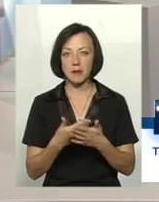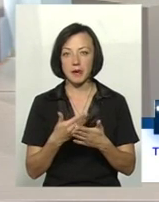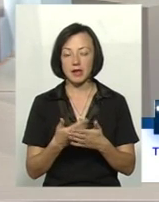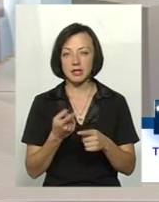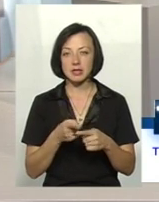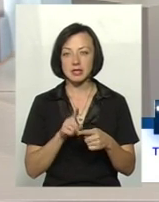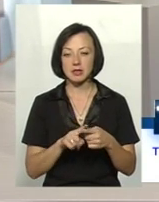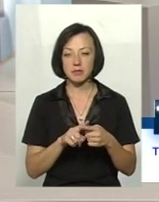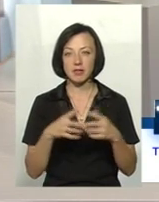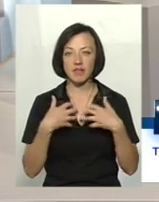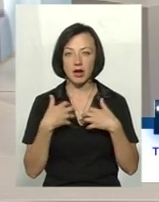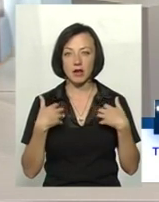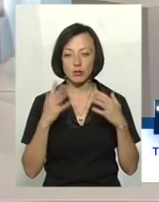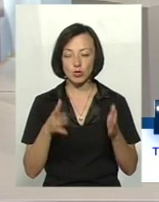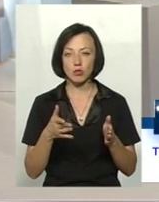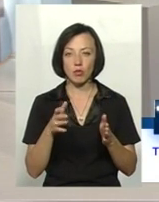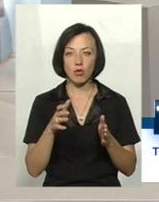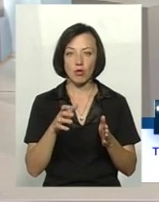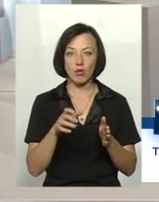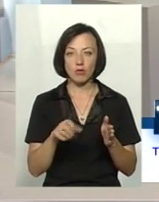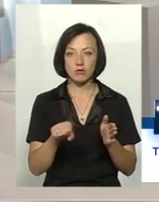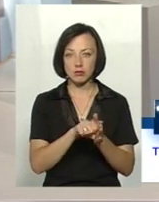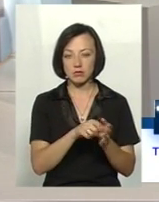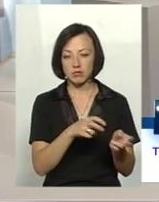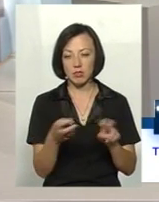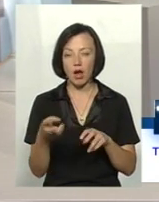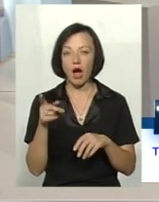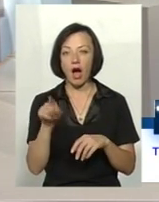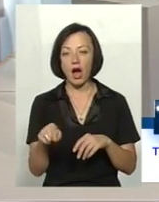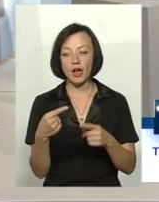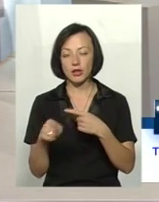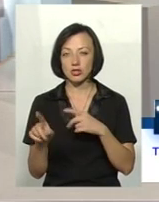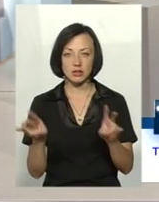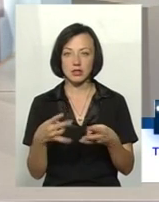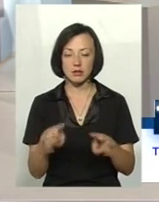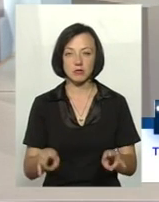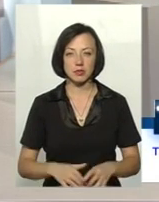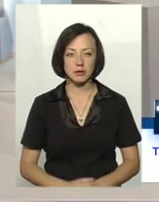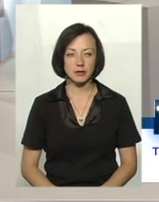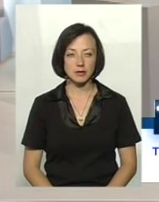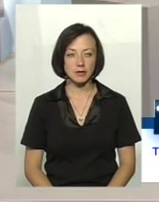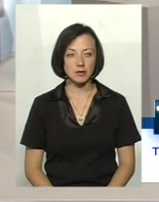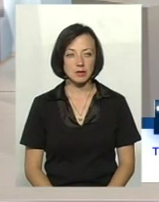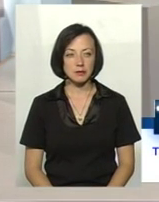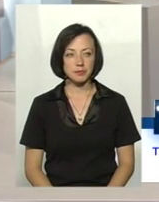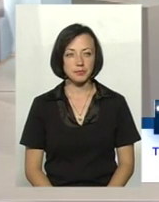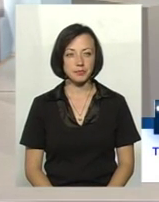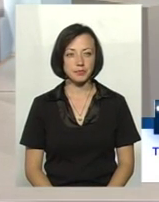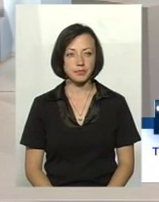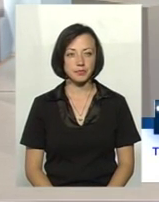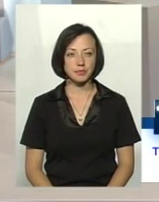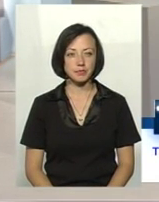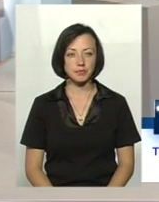Цих тварин ми будемо вбивати, а цих можна вилікувати, цих можна зберегти.